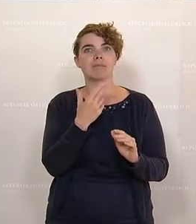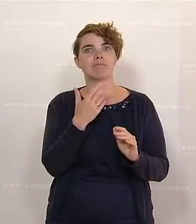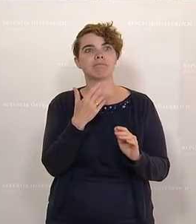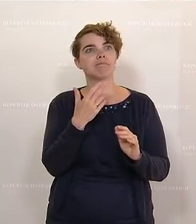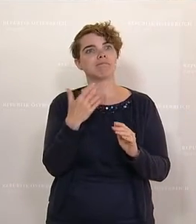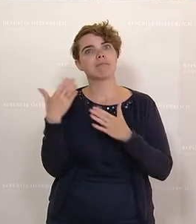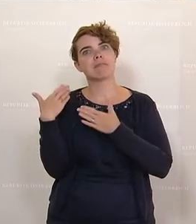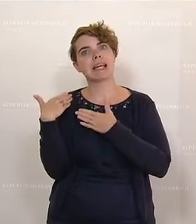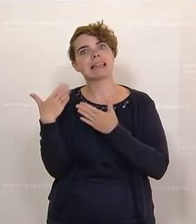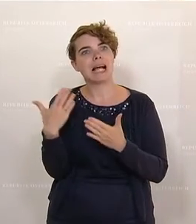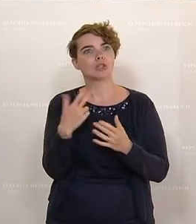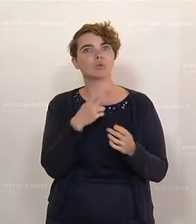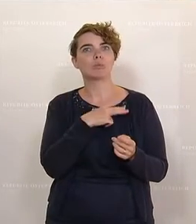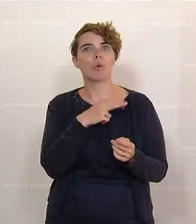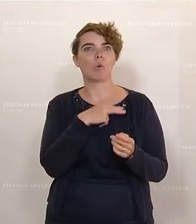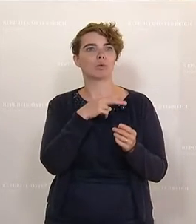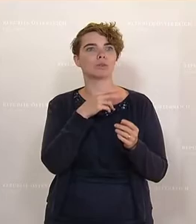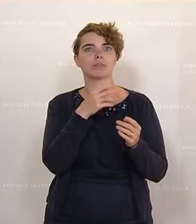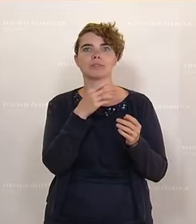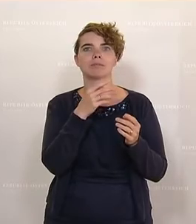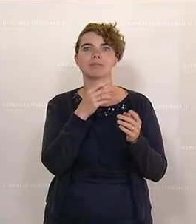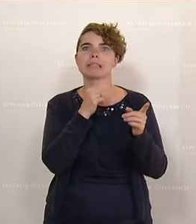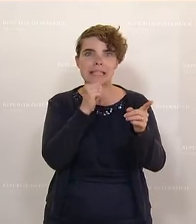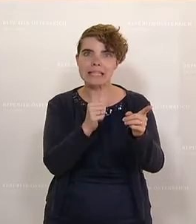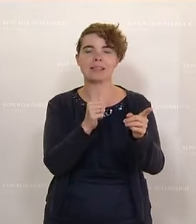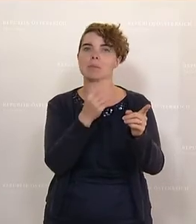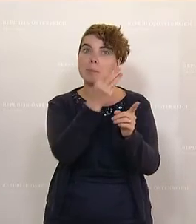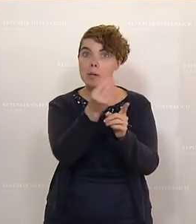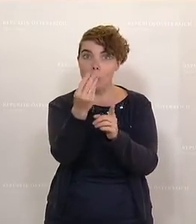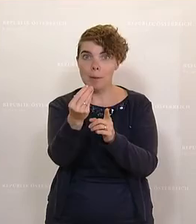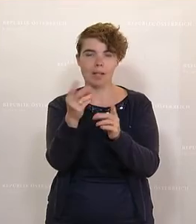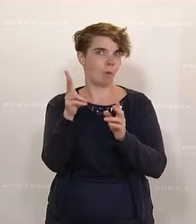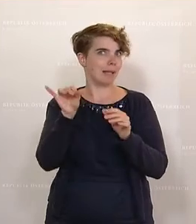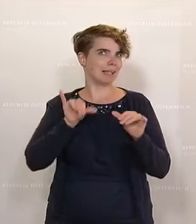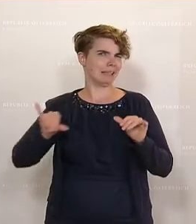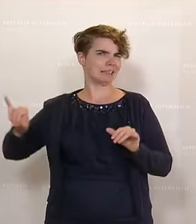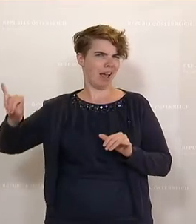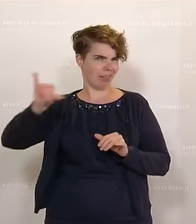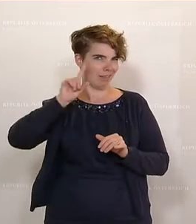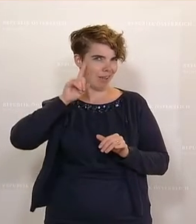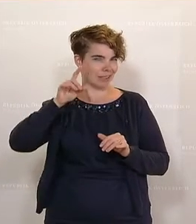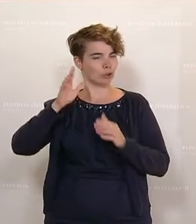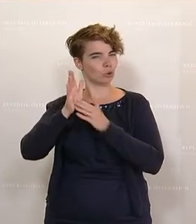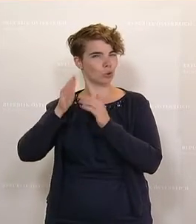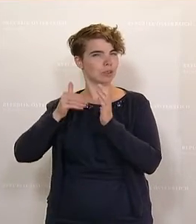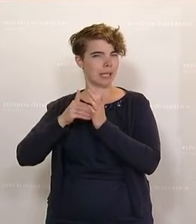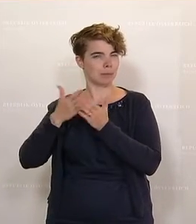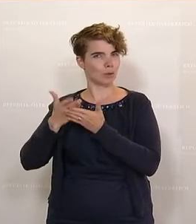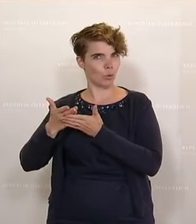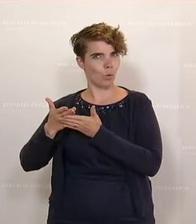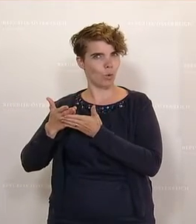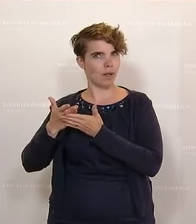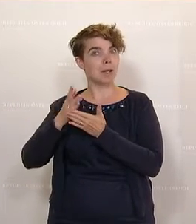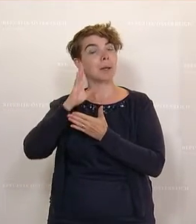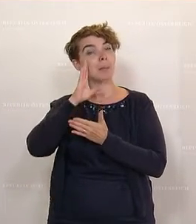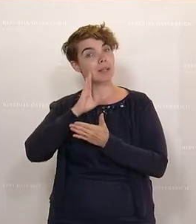Entlastungsbohnen wegen der Teuerung kommen, weil hier mit der Gießkanne verteilt wird und sich eigentlich hier nicht als redliche Empfänger sehen, zu